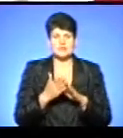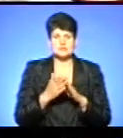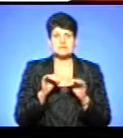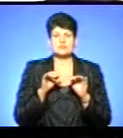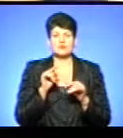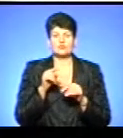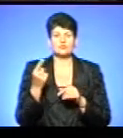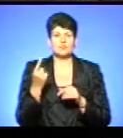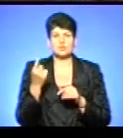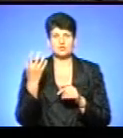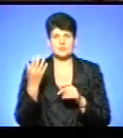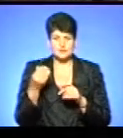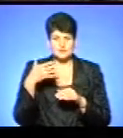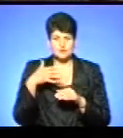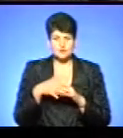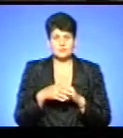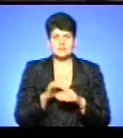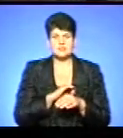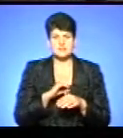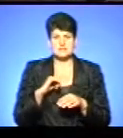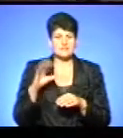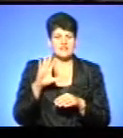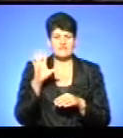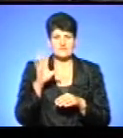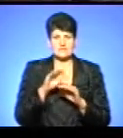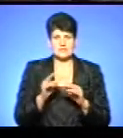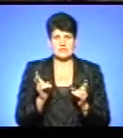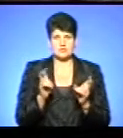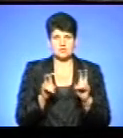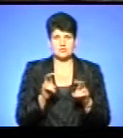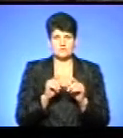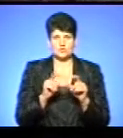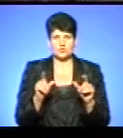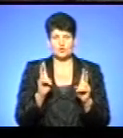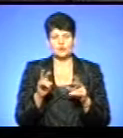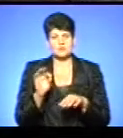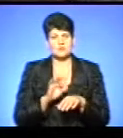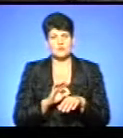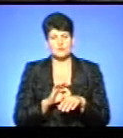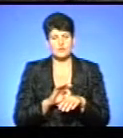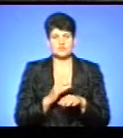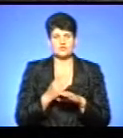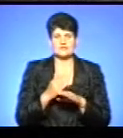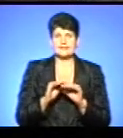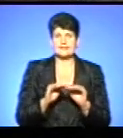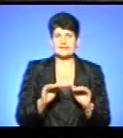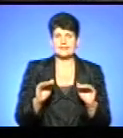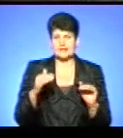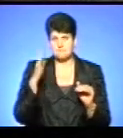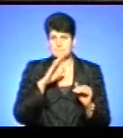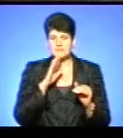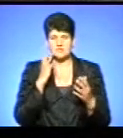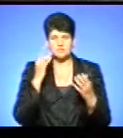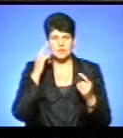що перший день. Ви розумієте саме, що не всі діти прийшли в школу, дехто захворів. Частина дітей, батьки ще